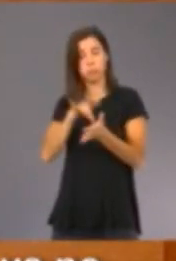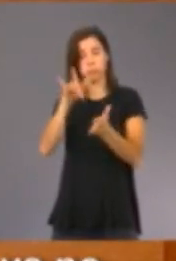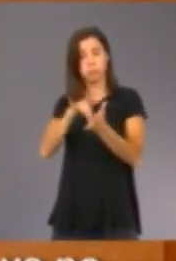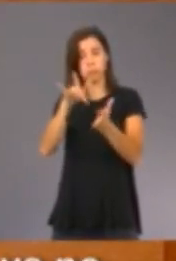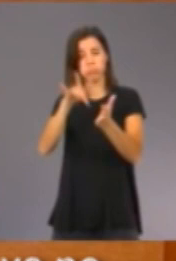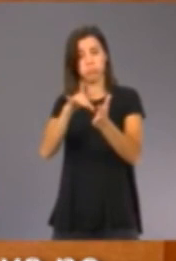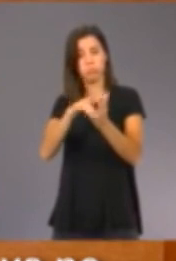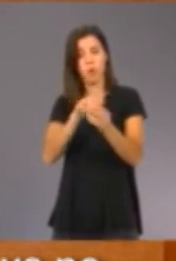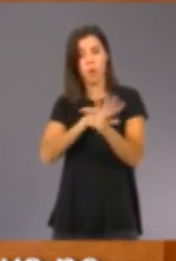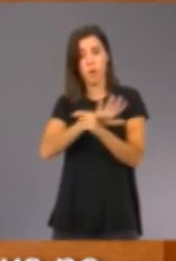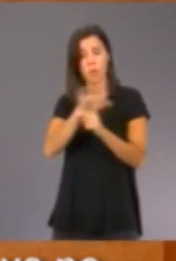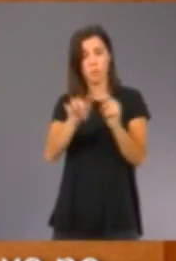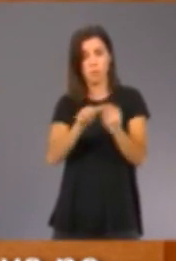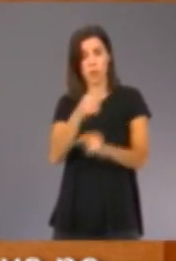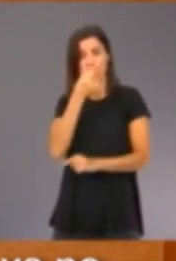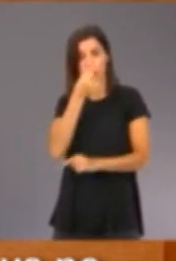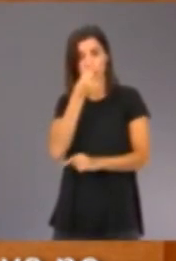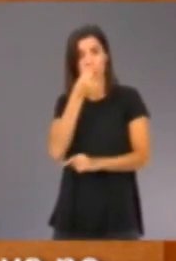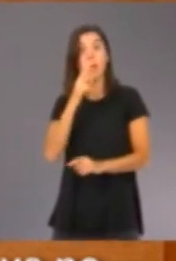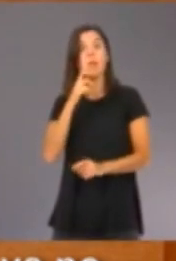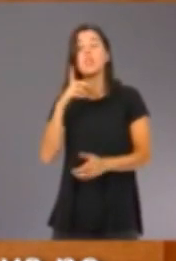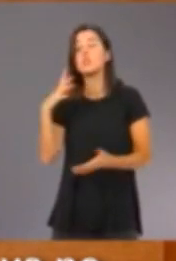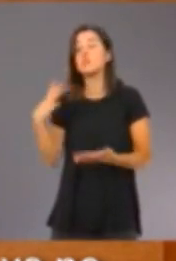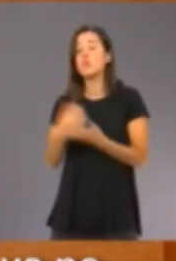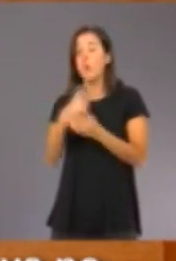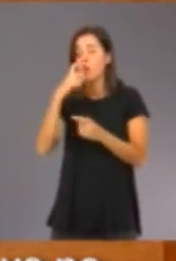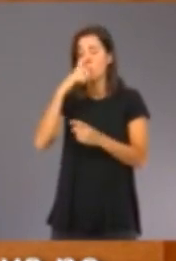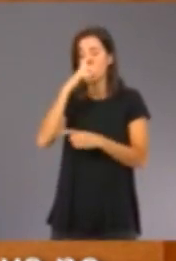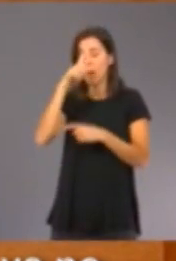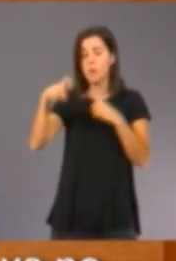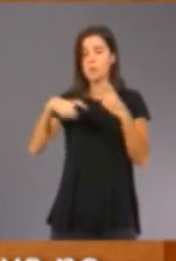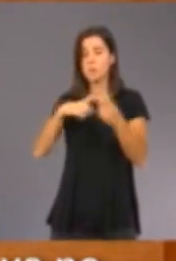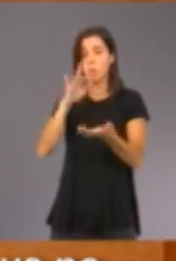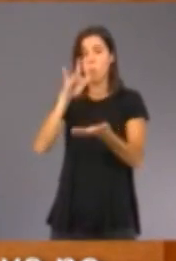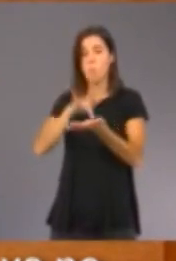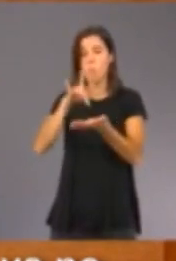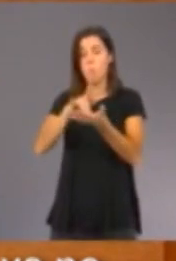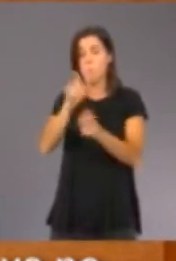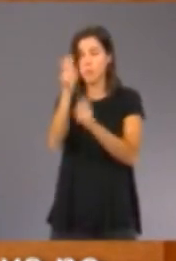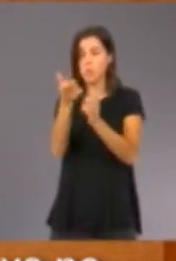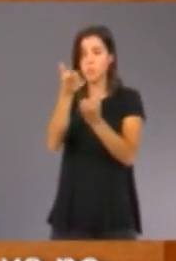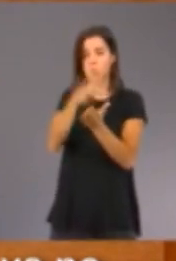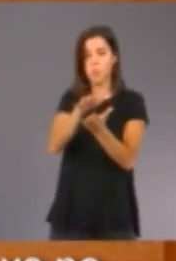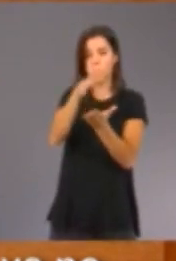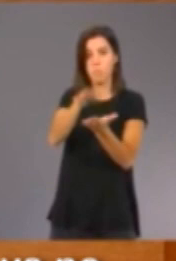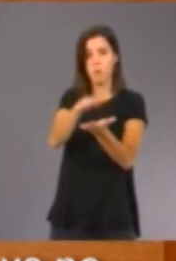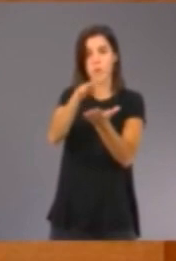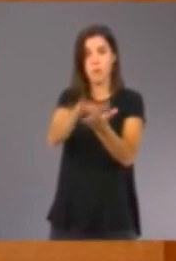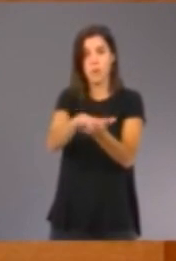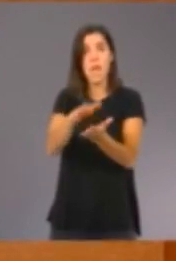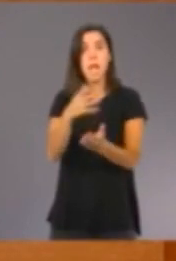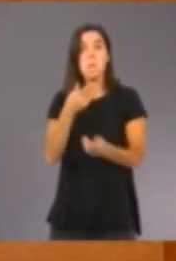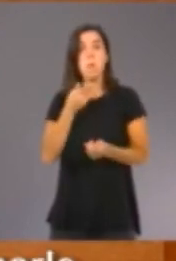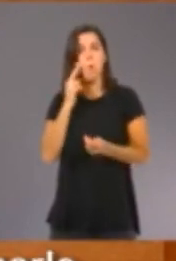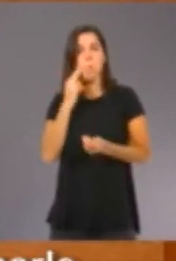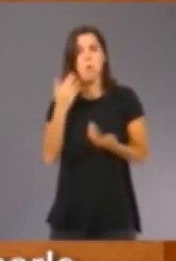I tots els anys s'ha mort gent per la grip. però ja no li tenim por perquè aquest sí que l'hem controlat.